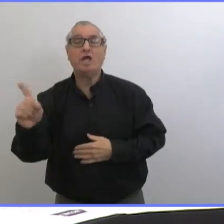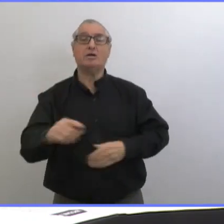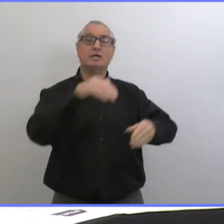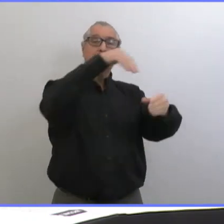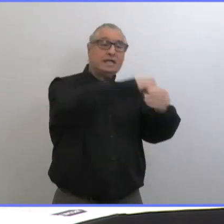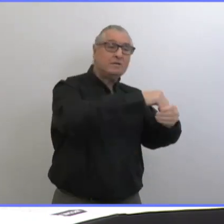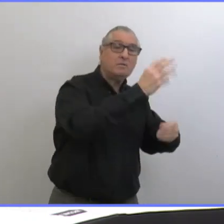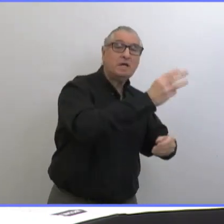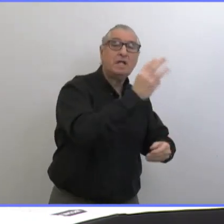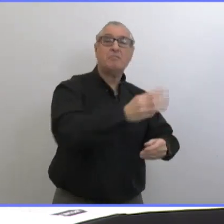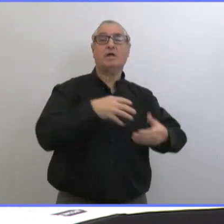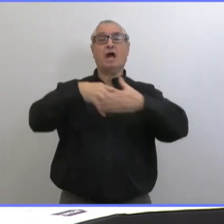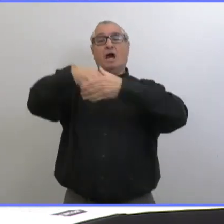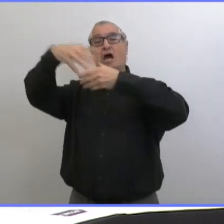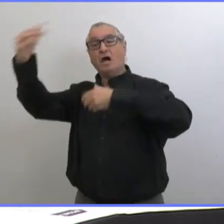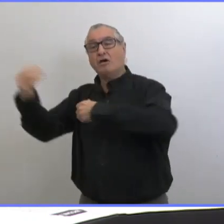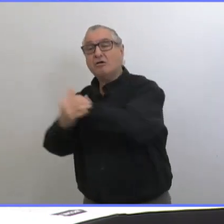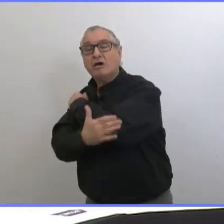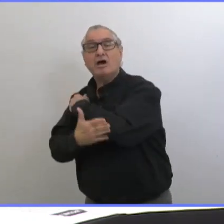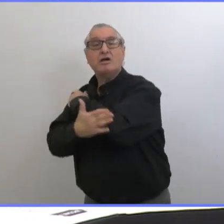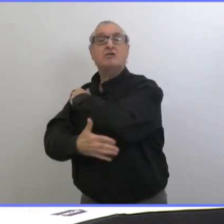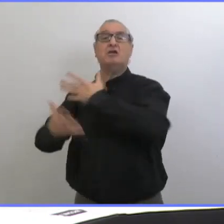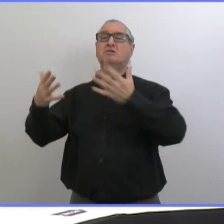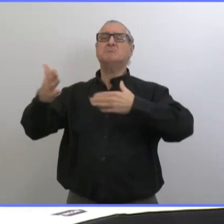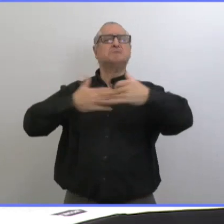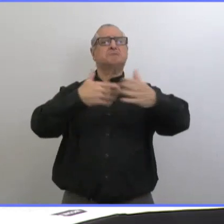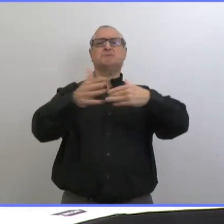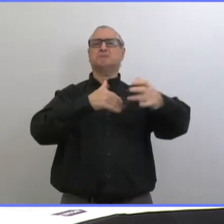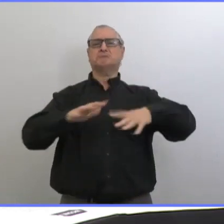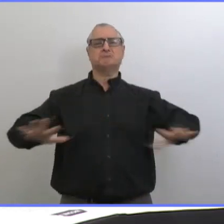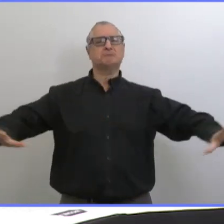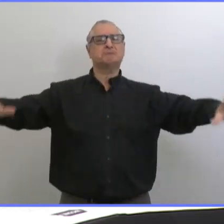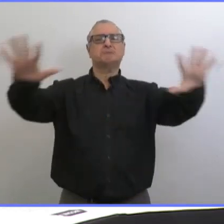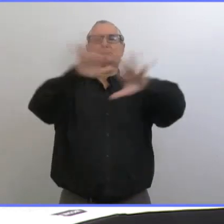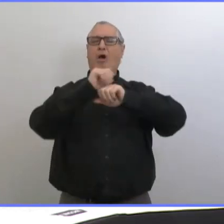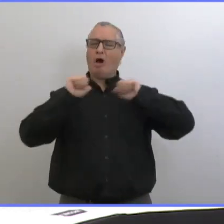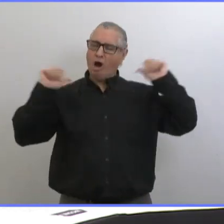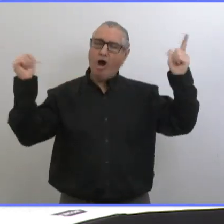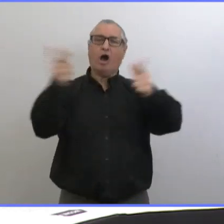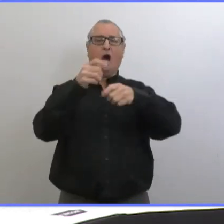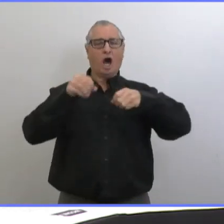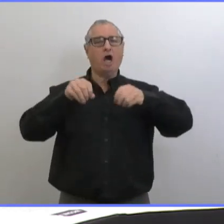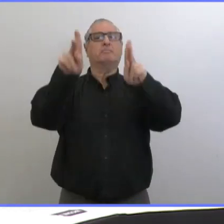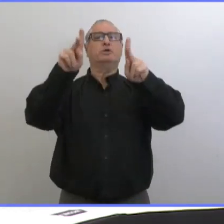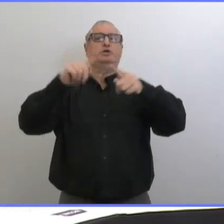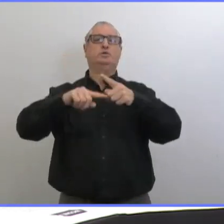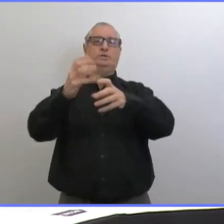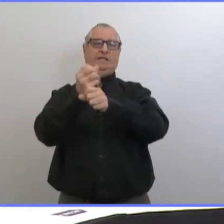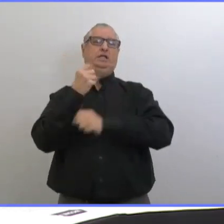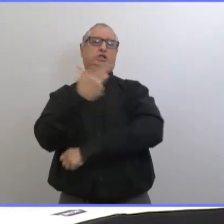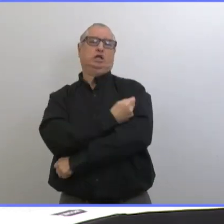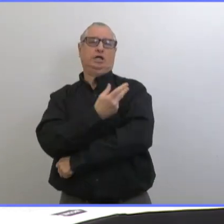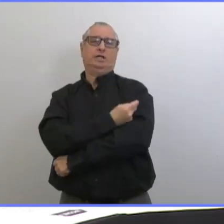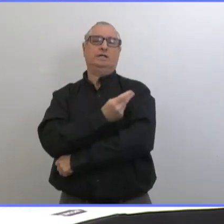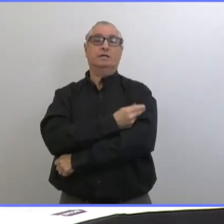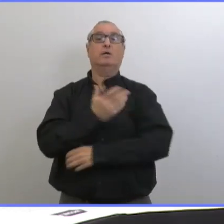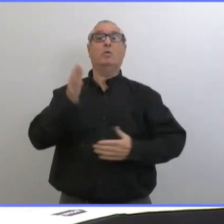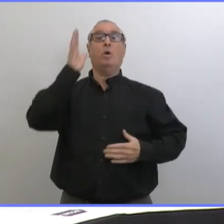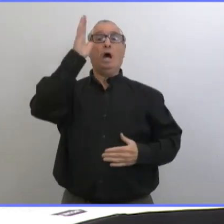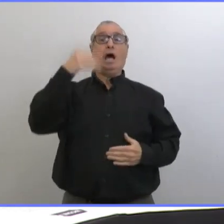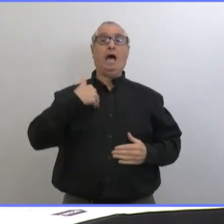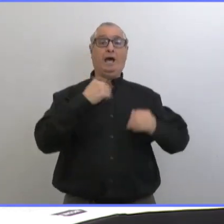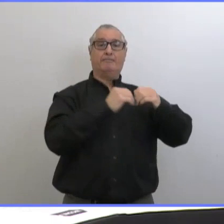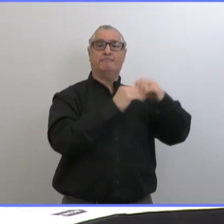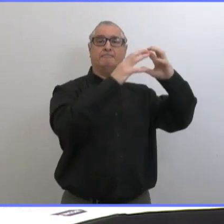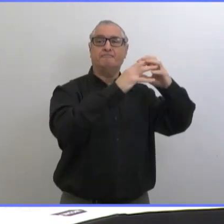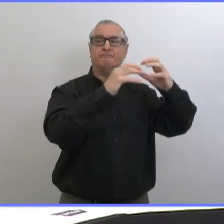ville, dans un endroit isolé. On va travailler dur pour qu'il y ait des sites où tous les Manitobains